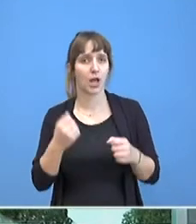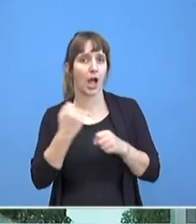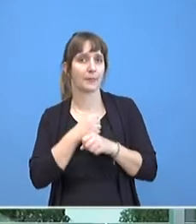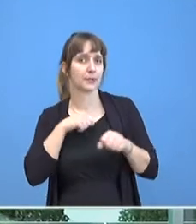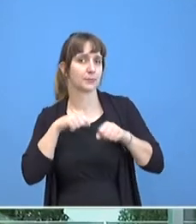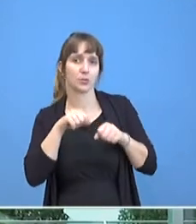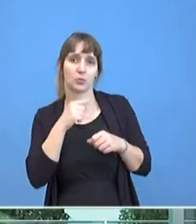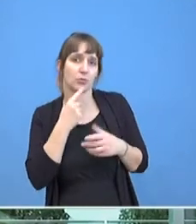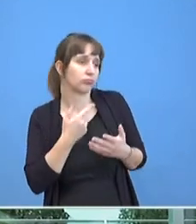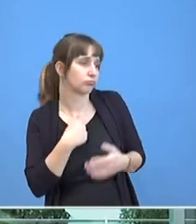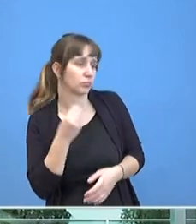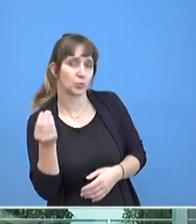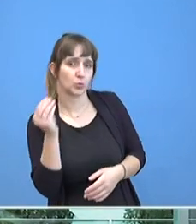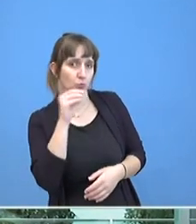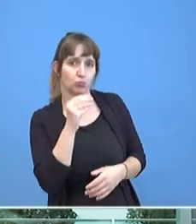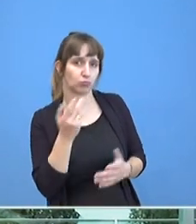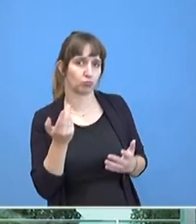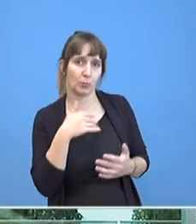hinzuzufügen. Gut.